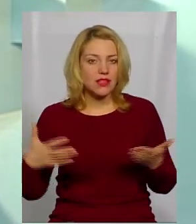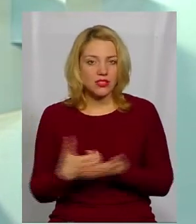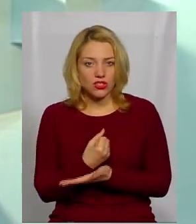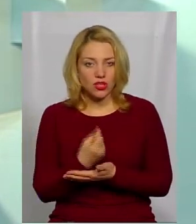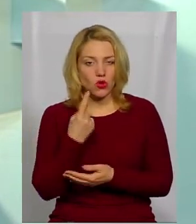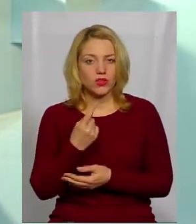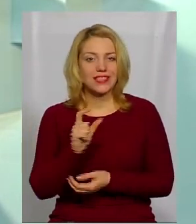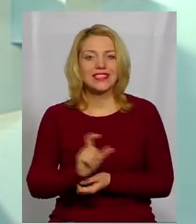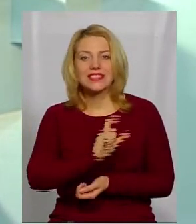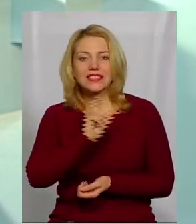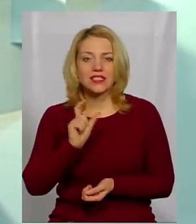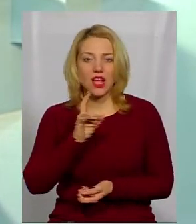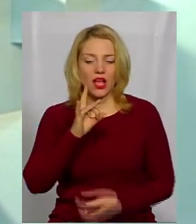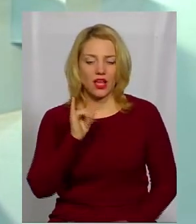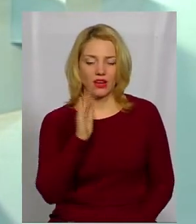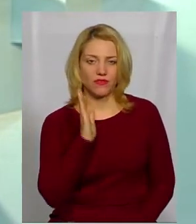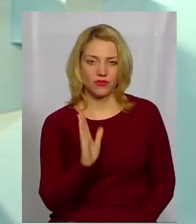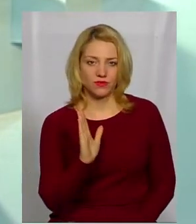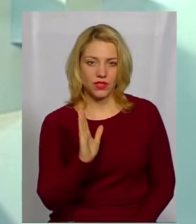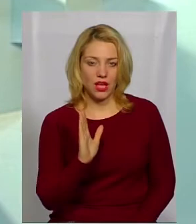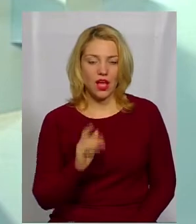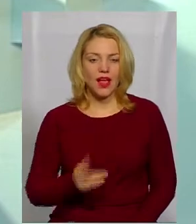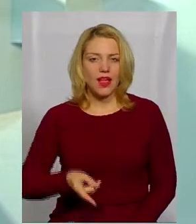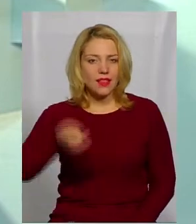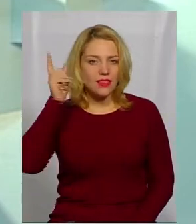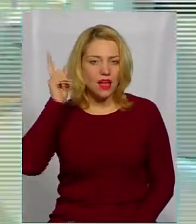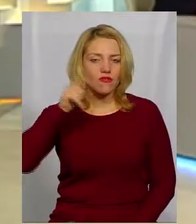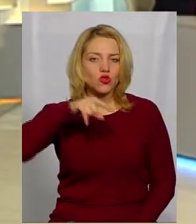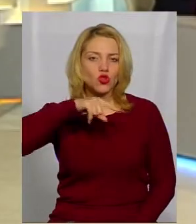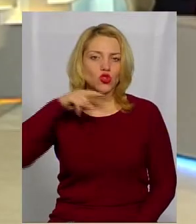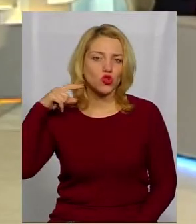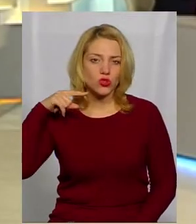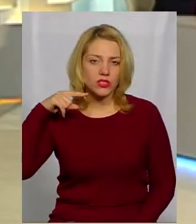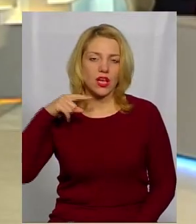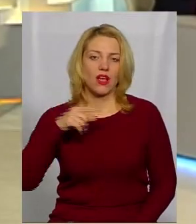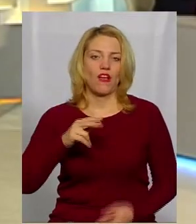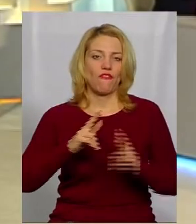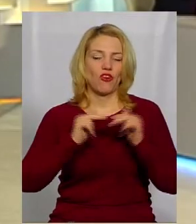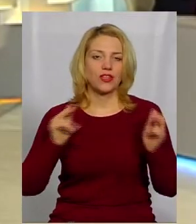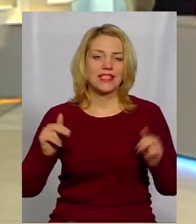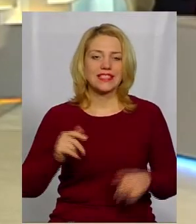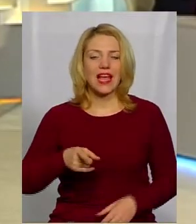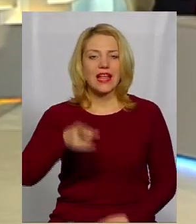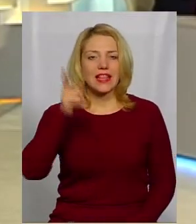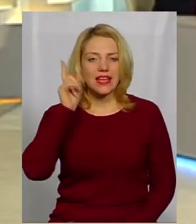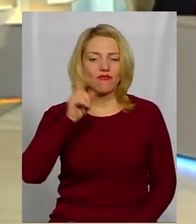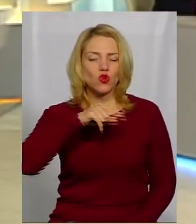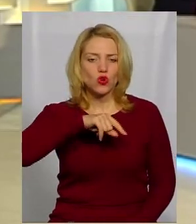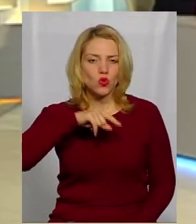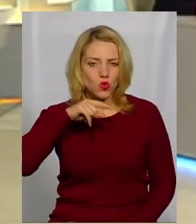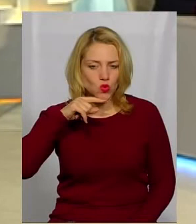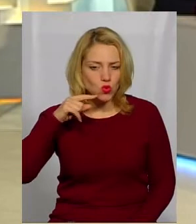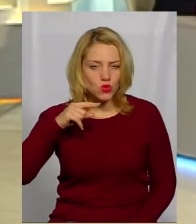із ровів давньоруської фортеці, давньоруського межи Божия. І, зрозуміло, це нам дає